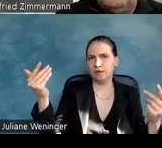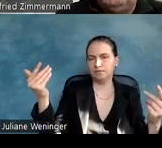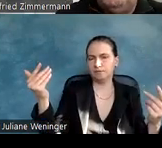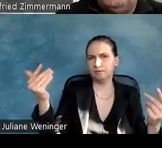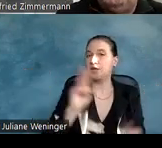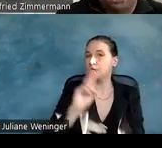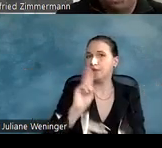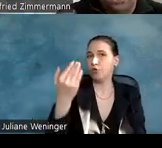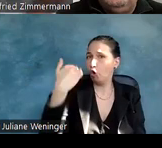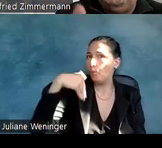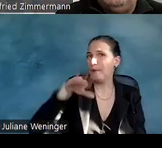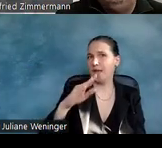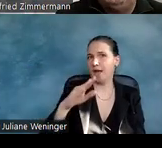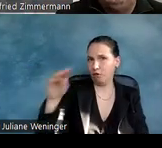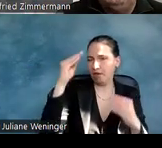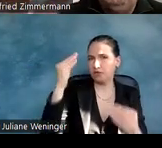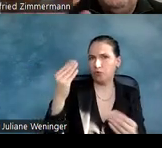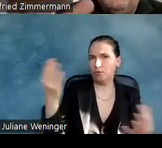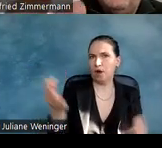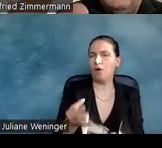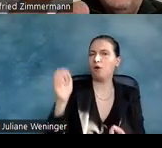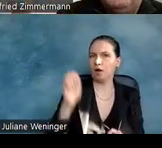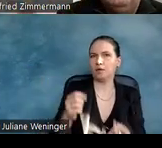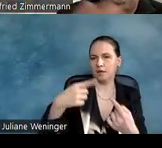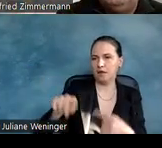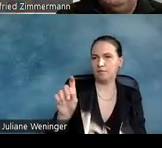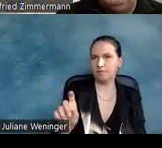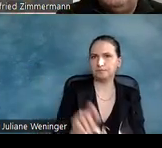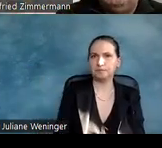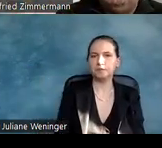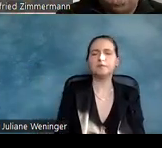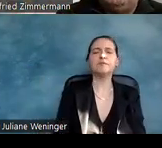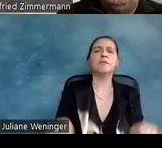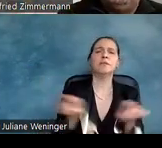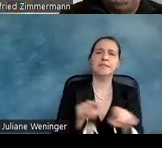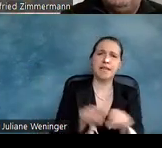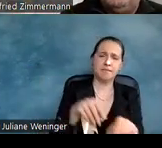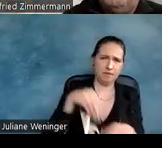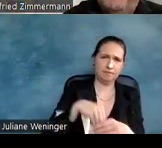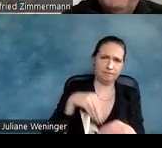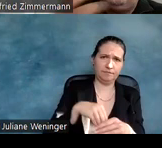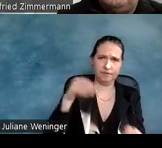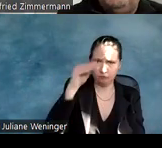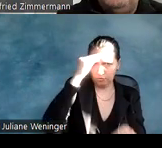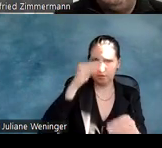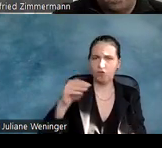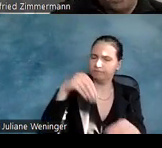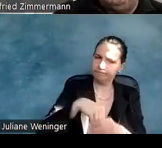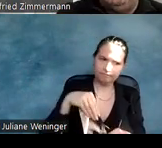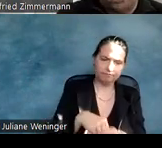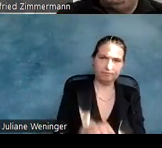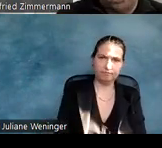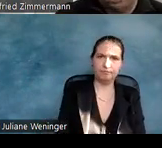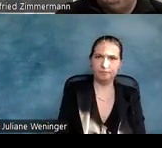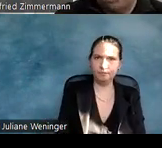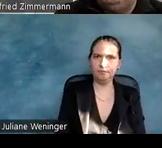sich weiter informieren möchte, aber im Prinzip ist Intel die gleichen Informationen, die man auch im ersten Blick, wenn